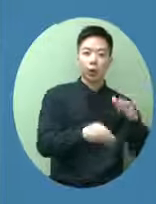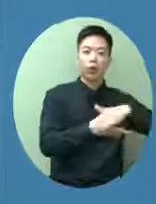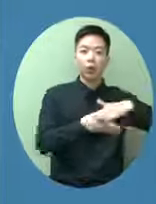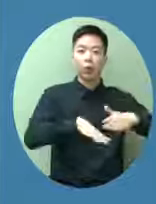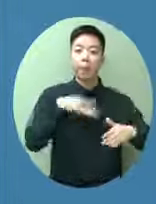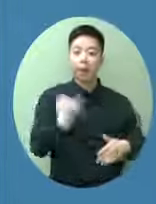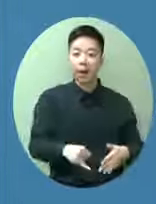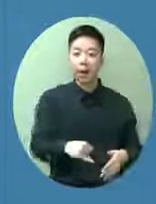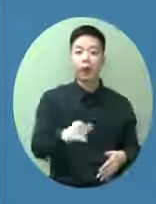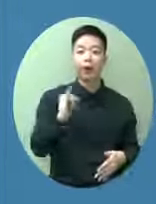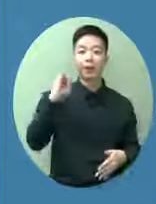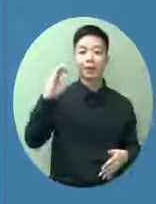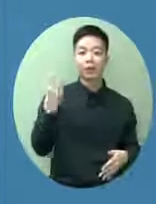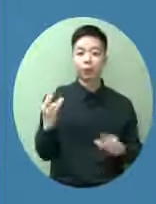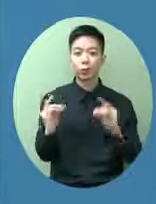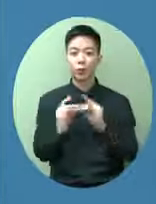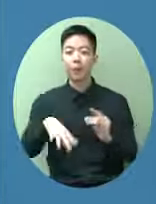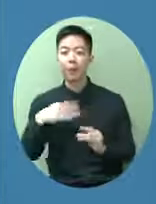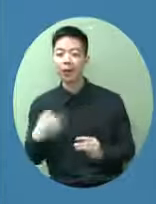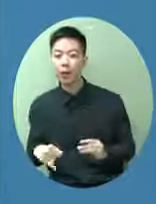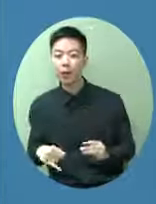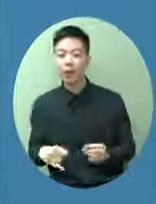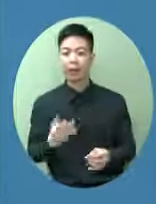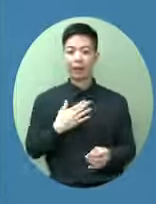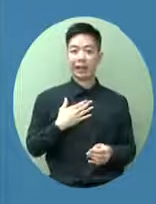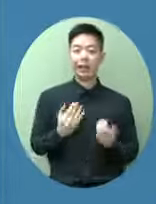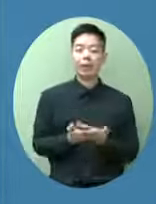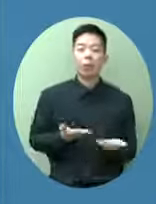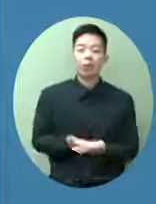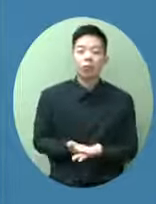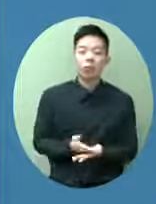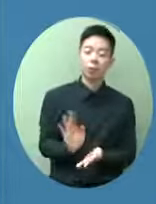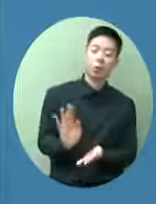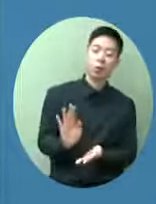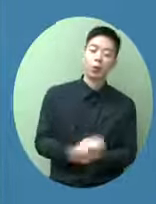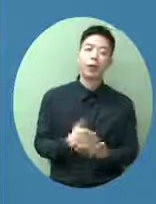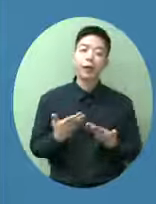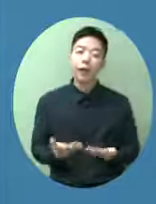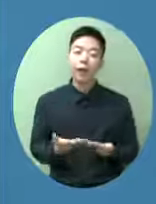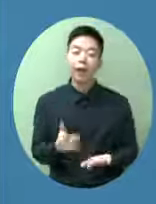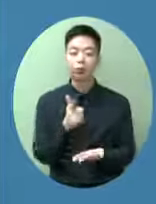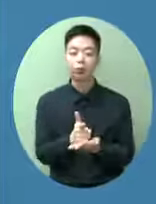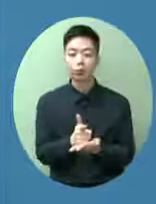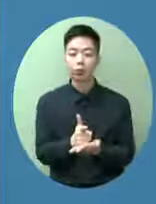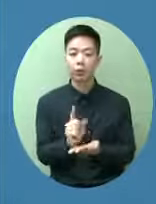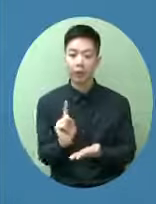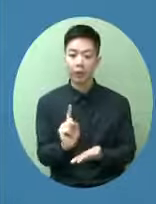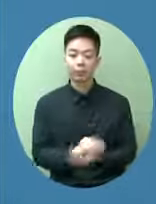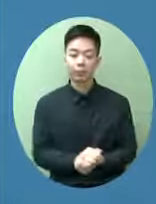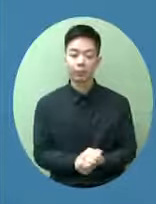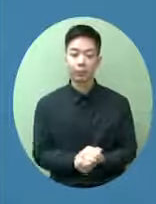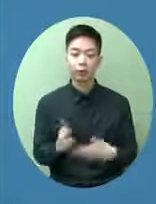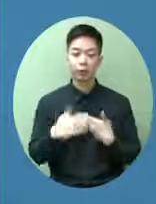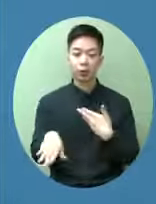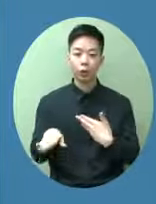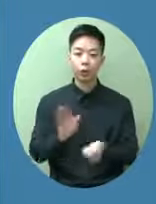深切治療部的床又不夠的現象所以我們現在的工作是必須要控制輸入